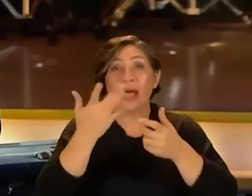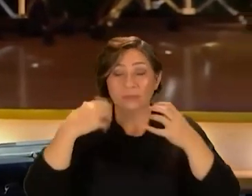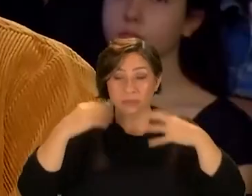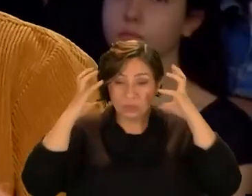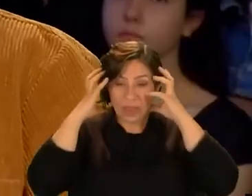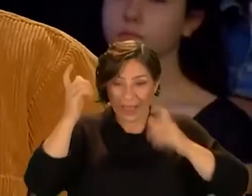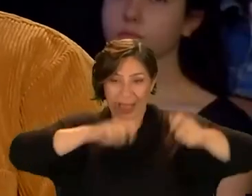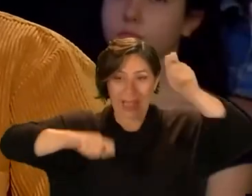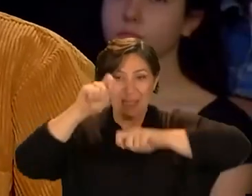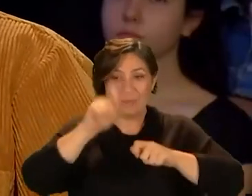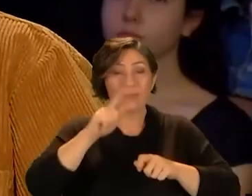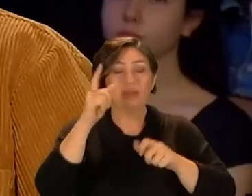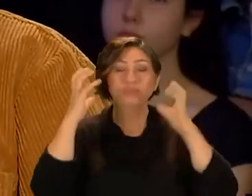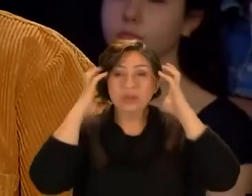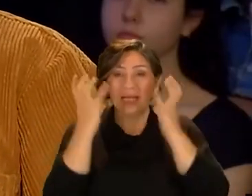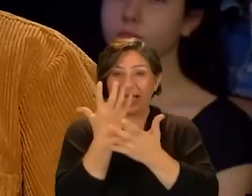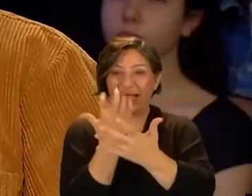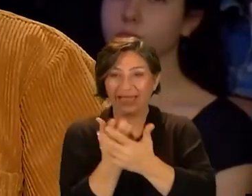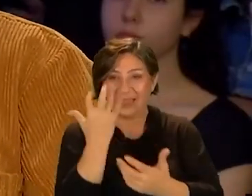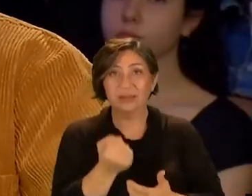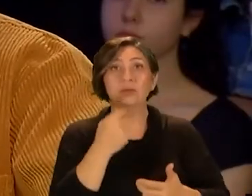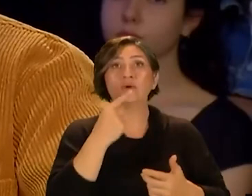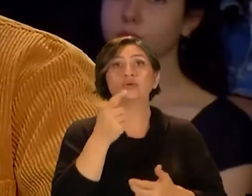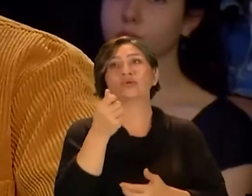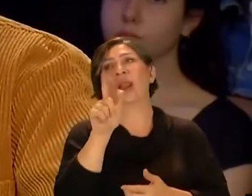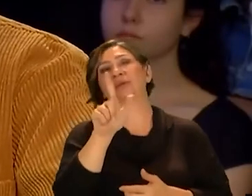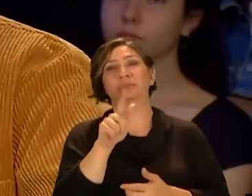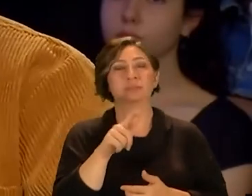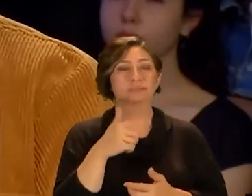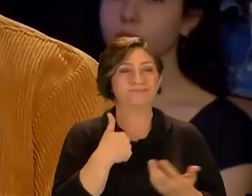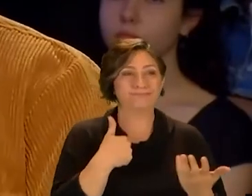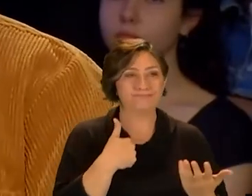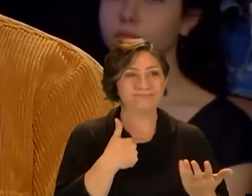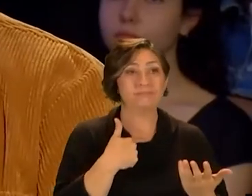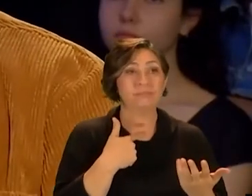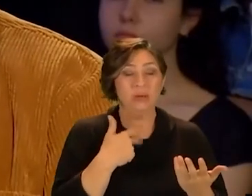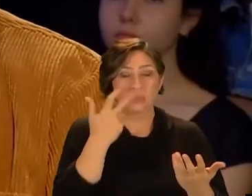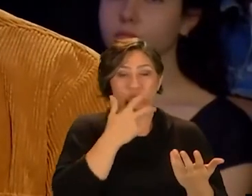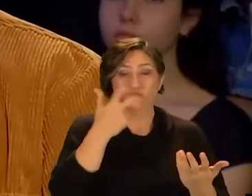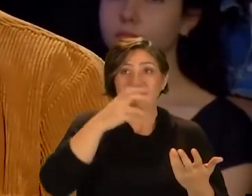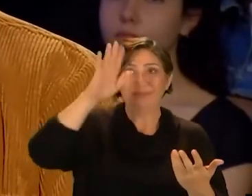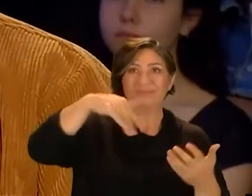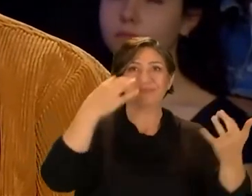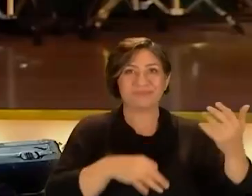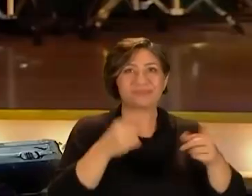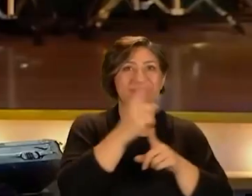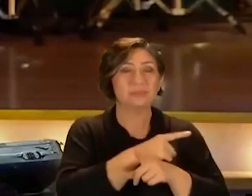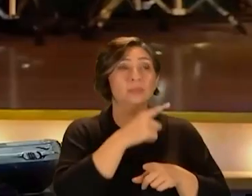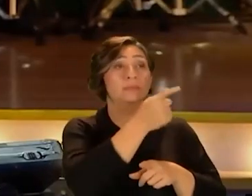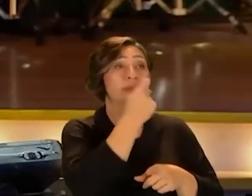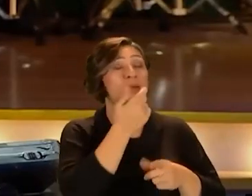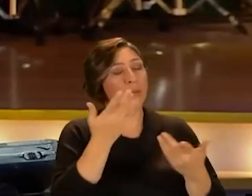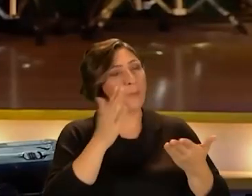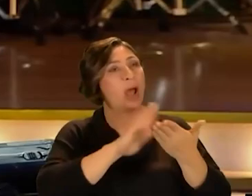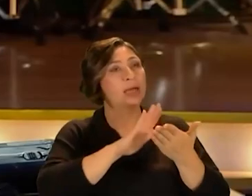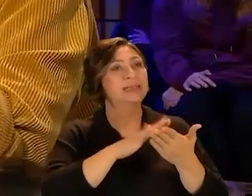stüdyo kırayım ya da bir stüdyo gittiğinde kayıt aldığında stüdyo diyor ki şu kadar lira işte müzisyen çağırıyorsun işte şunu çalalım falan